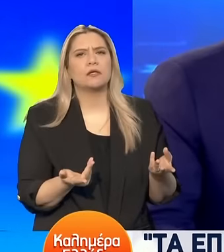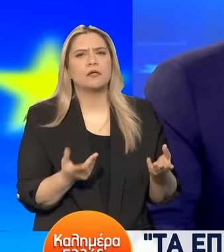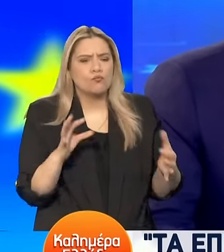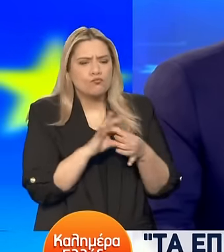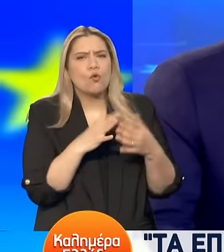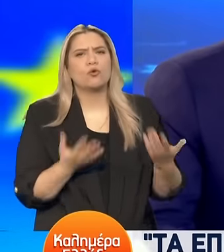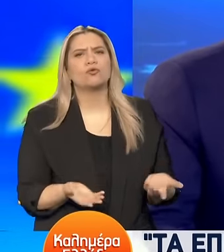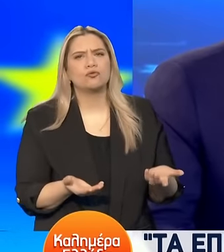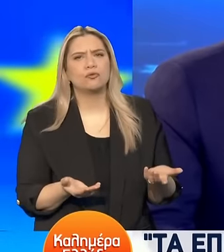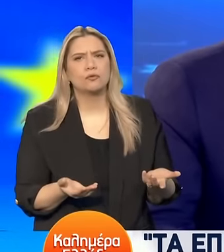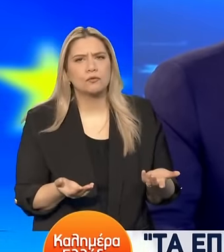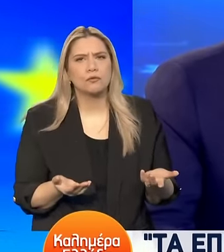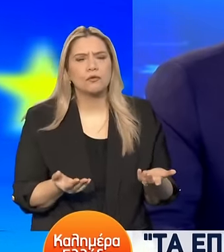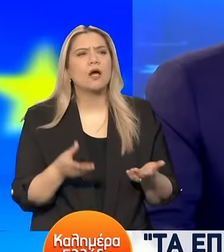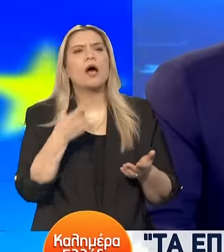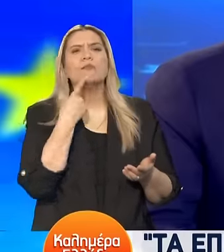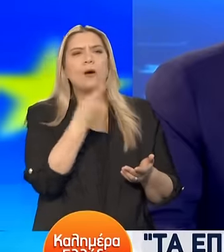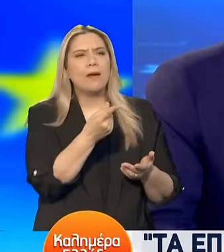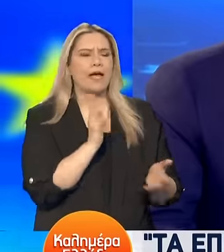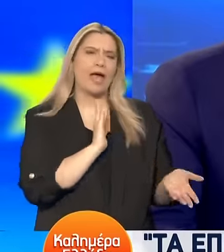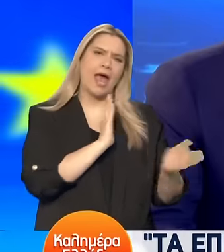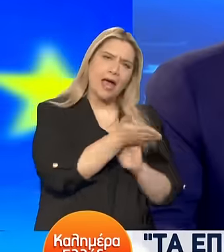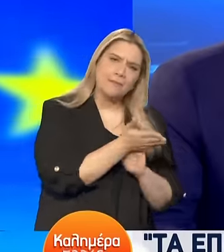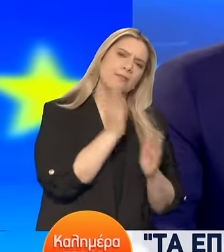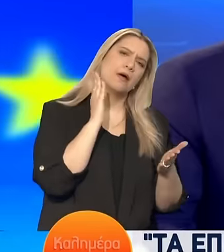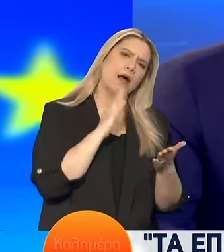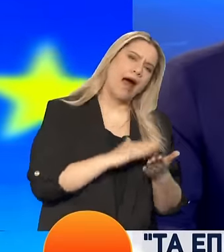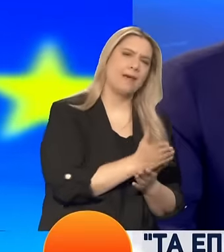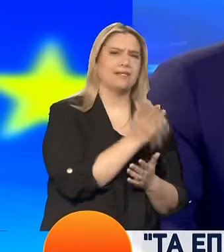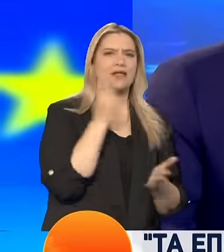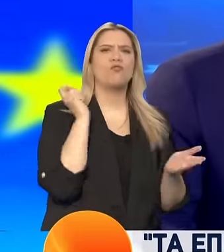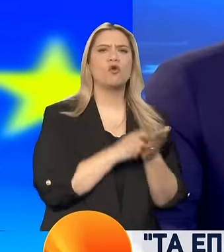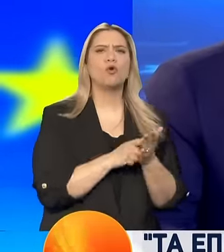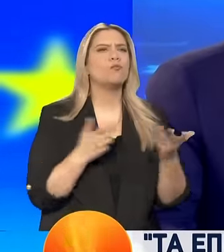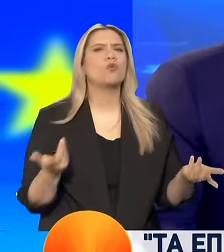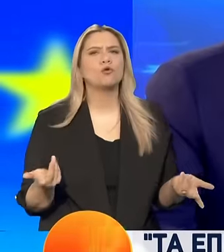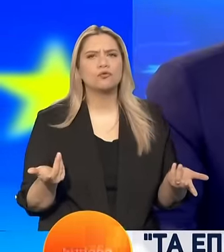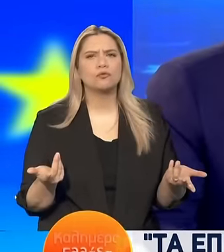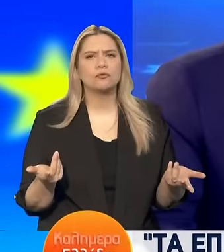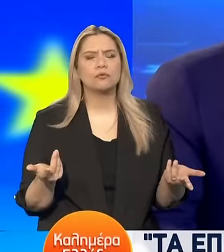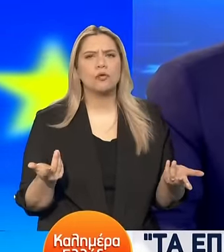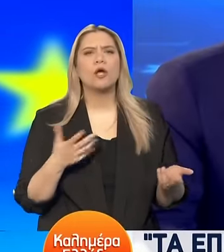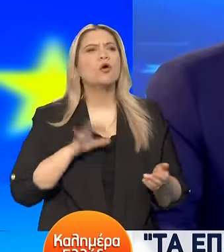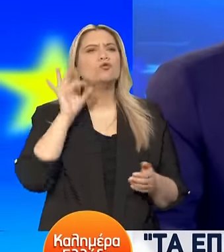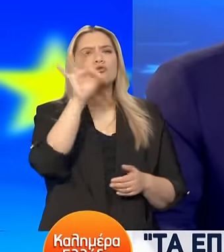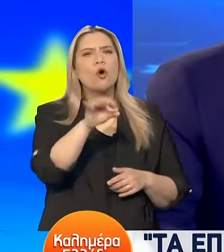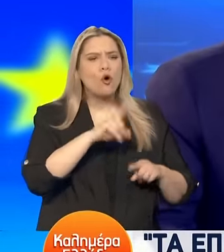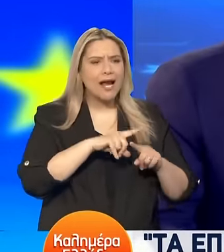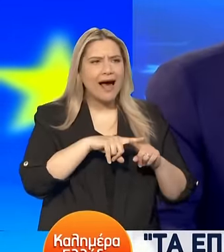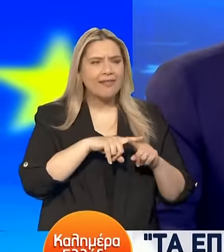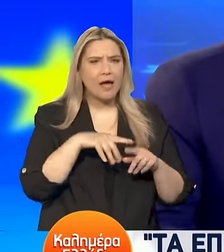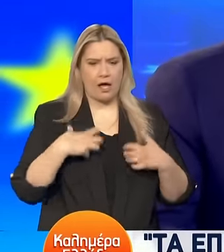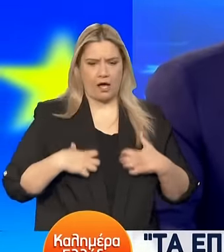Για την έμεση και άμεση φορολογία Κάποια στιγμή θα πρέπει να φτάσουμε σε ένα σημείο Που δεν θα κινδυνεύει η χώρα για χρεοκοπία